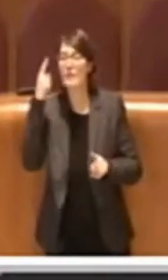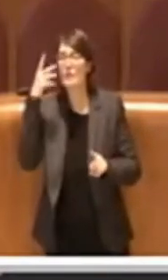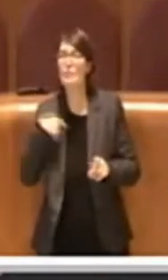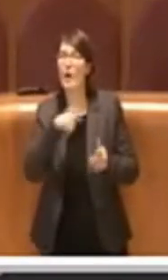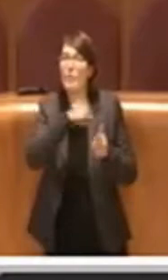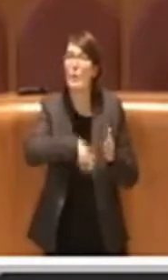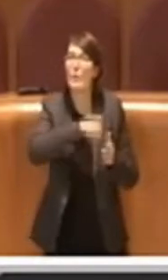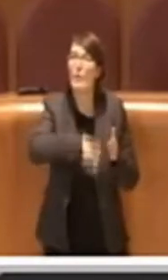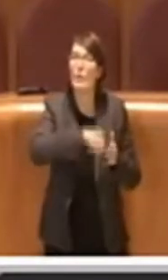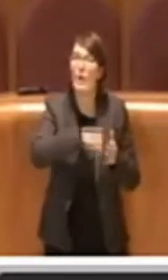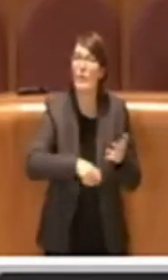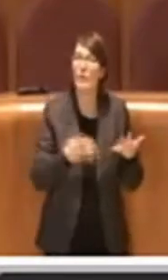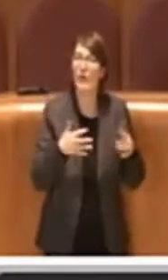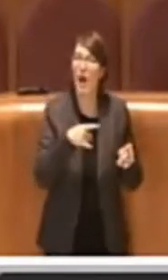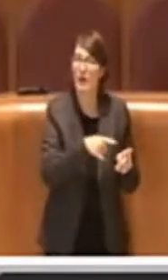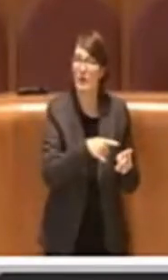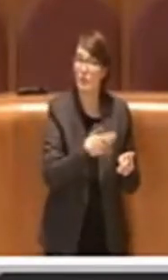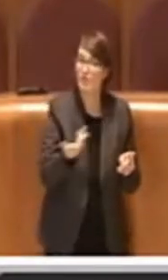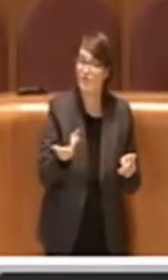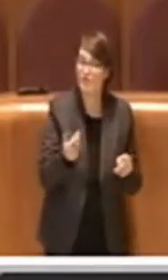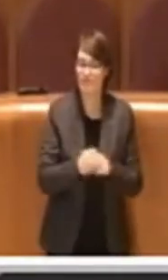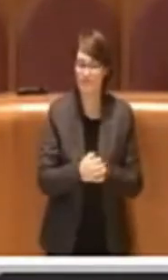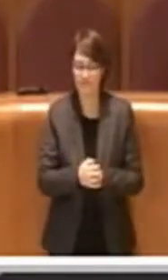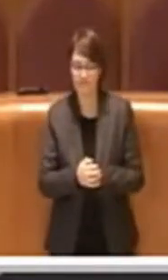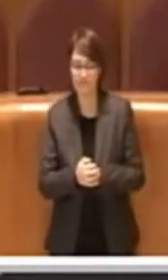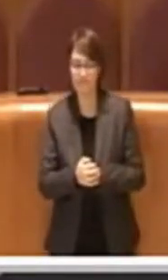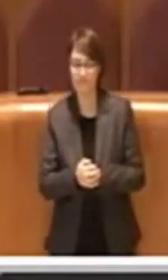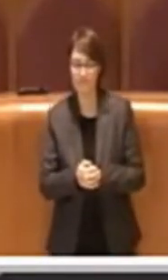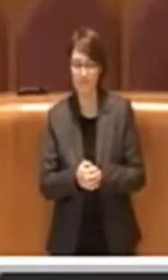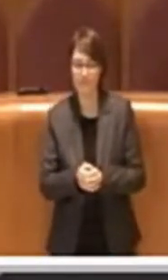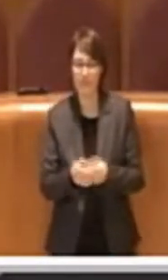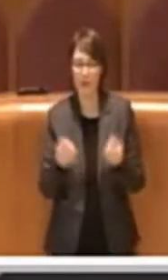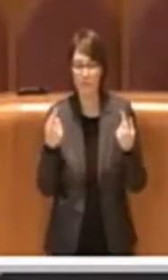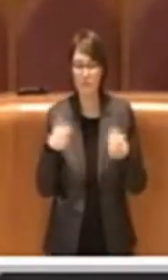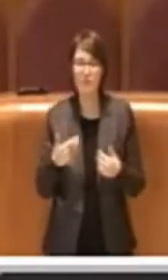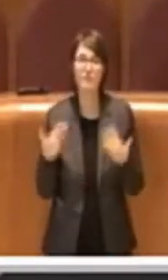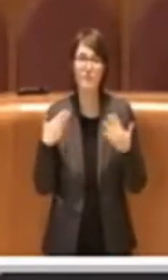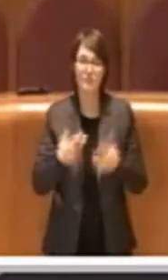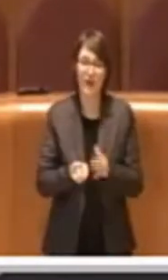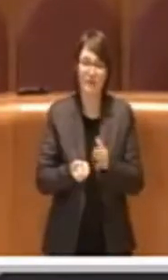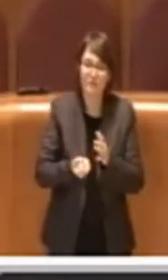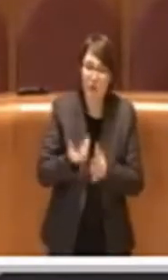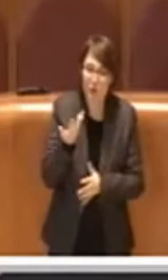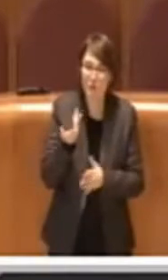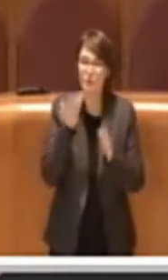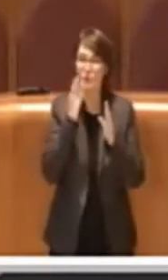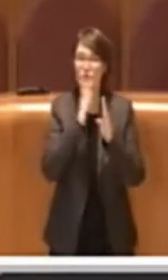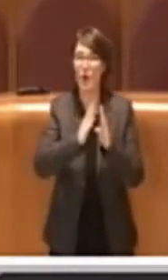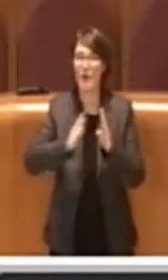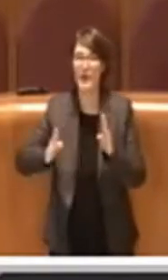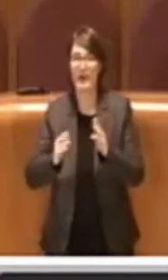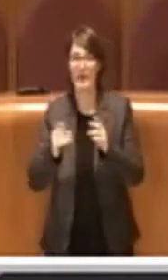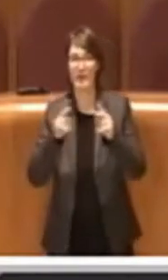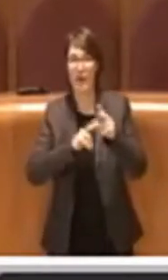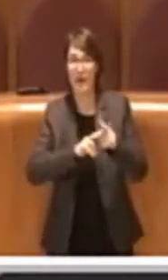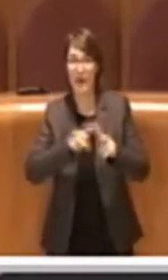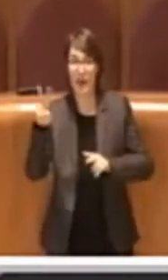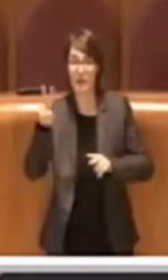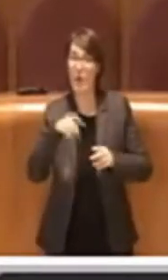Ecco, poter generare un archivio nazionale di queste multe